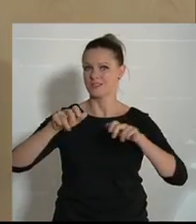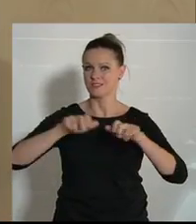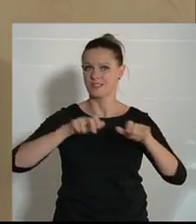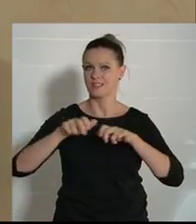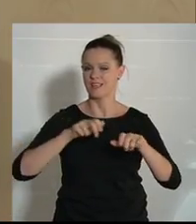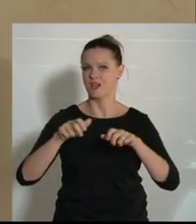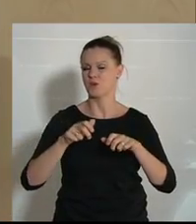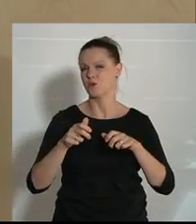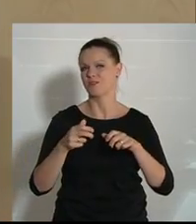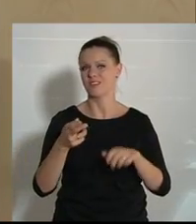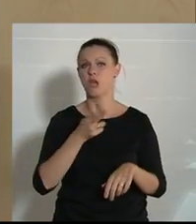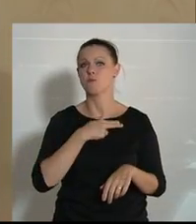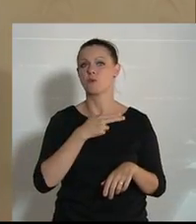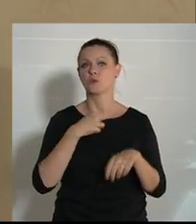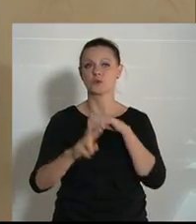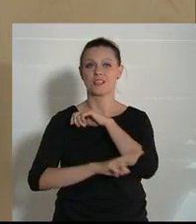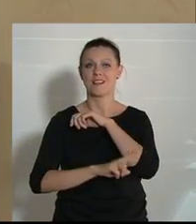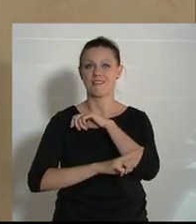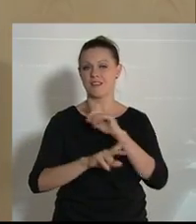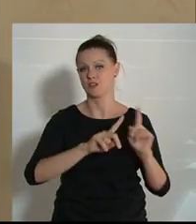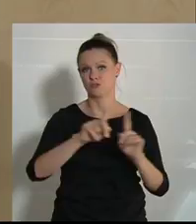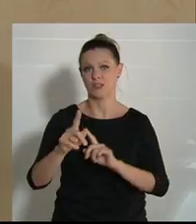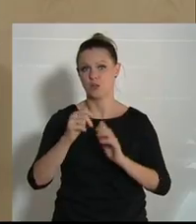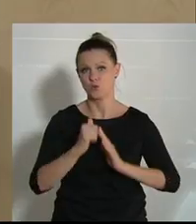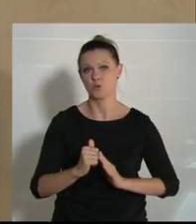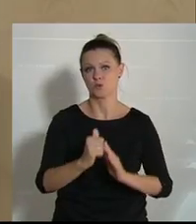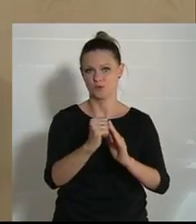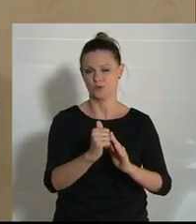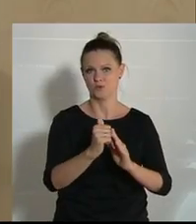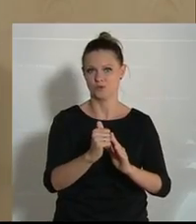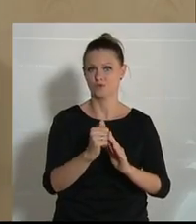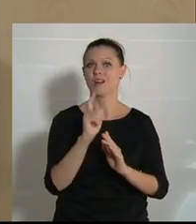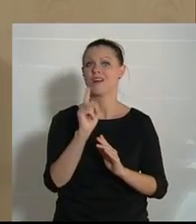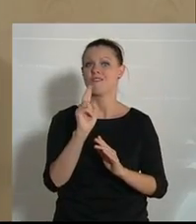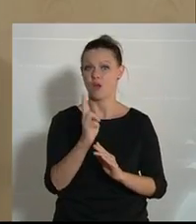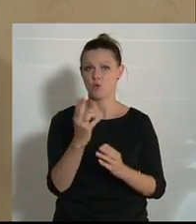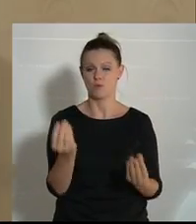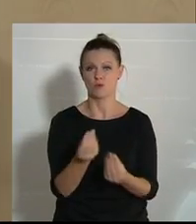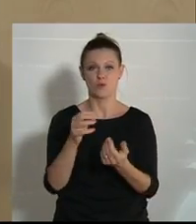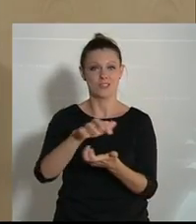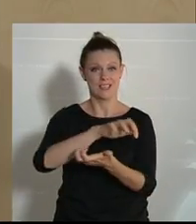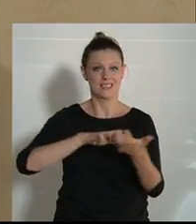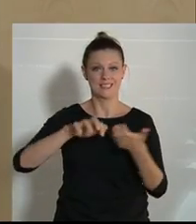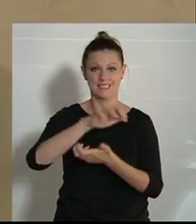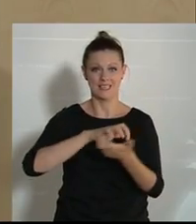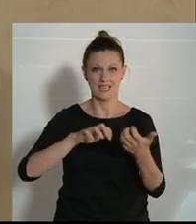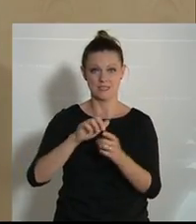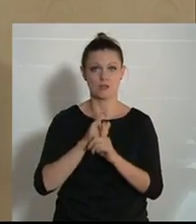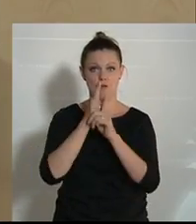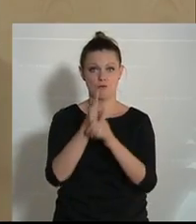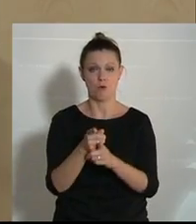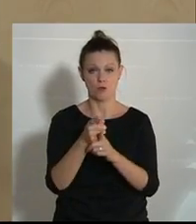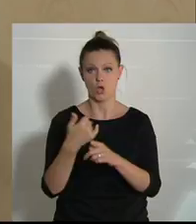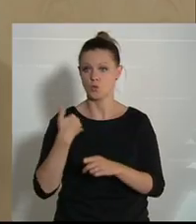Lehrstellen zu unterstützen, damit nicht die Krise dazu führt, dass es viele junge Menschen gibt, die nicht die